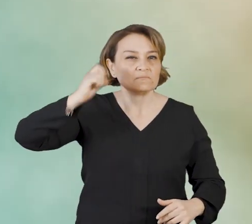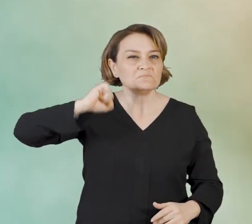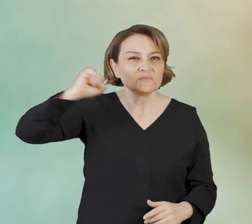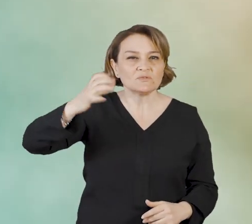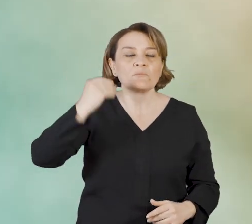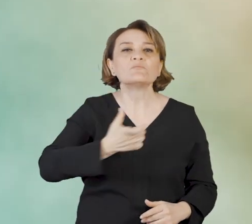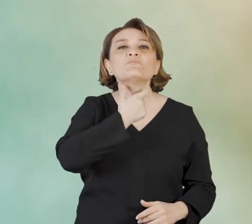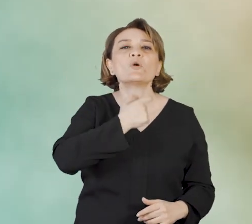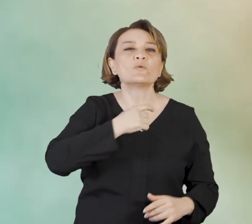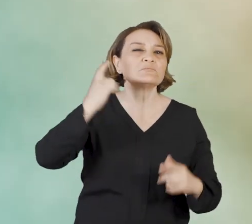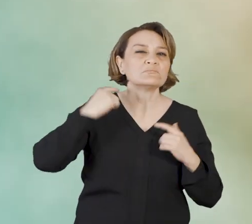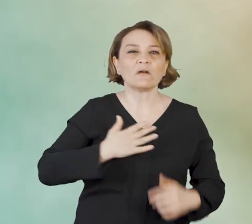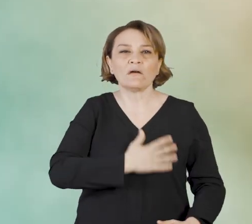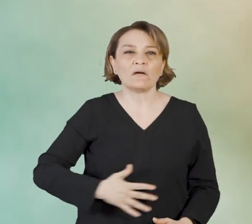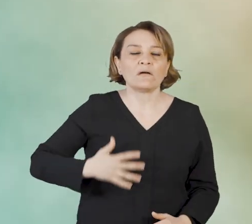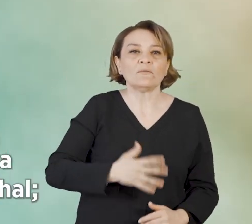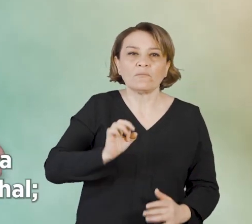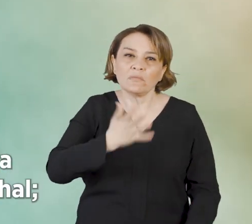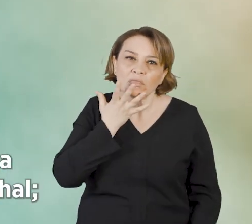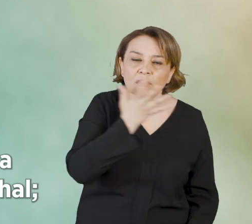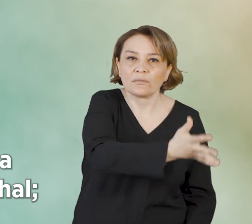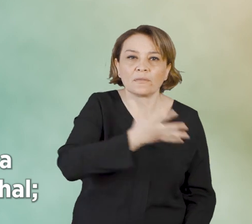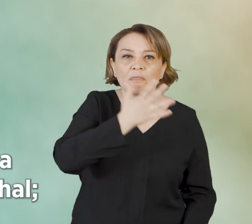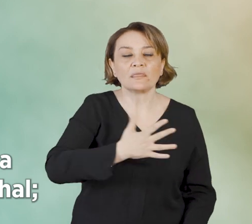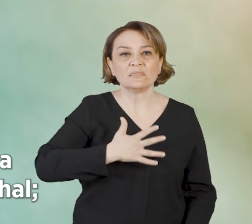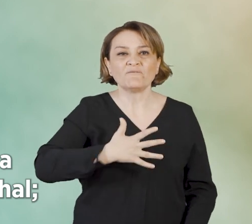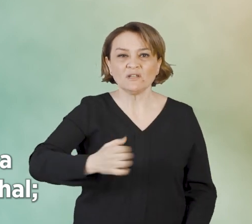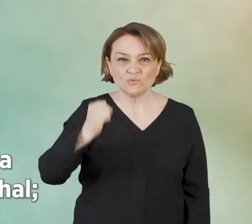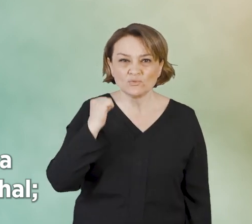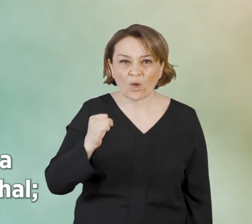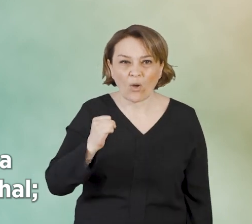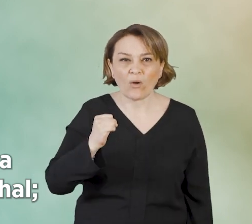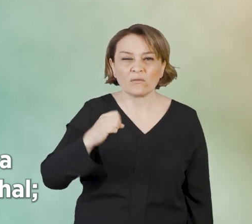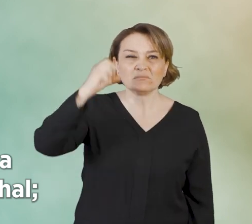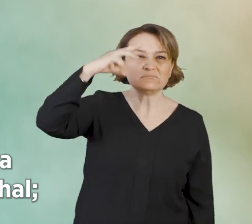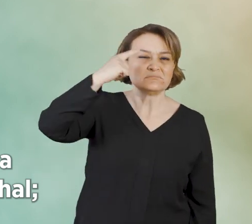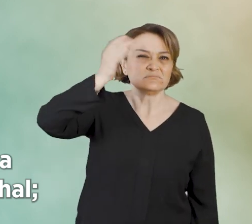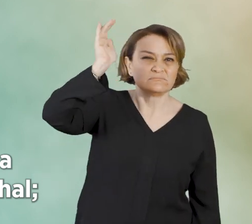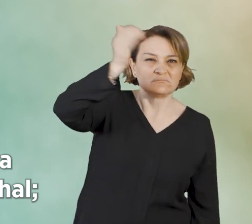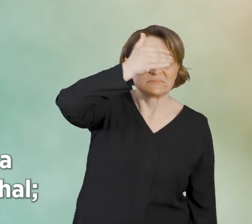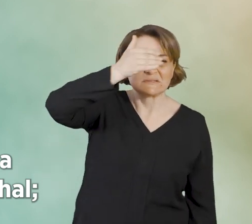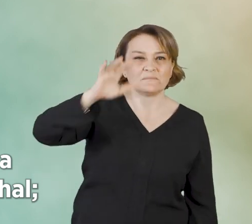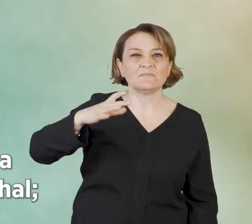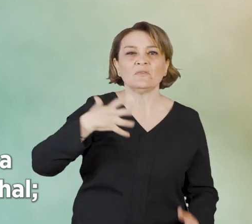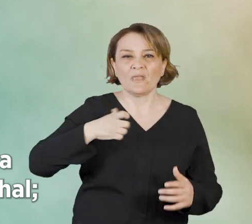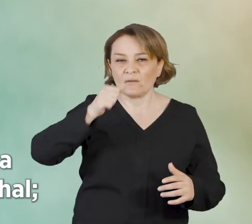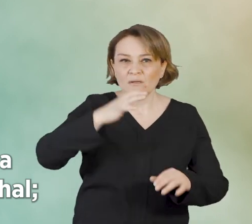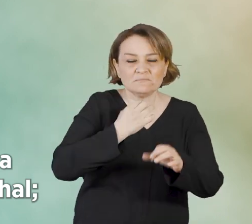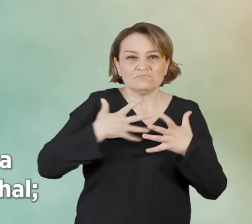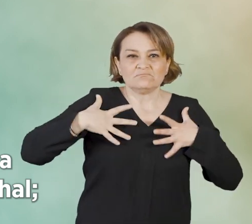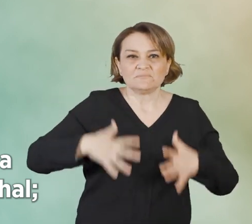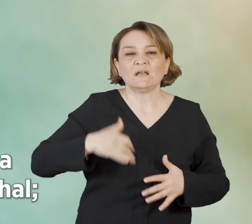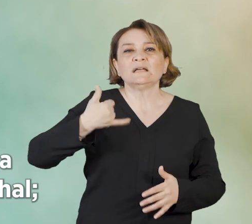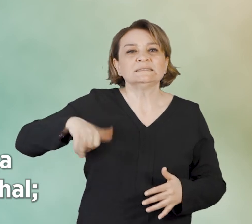şiddetli baş ağrısı, boyun ağrısı veya karın ağrısı, sürekli kusma, nefes almada güçlük, ışığa hassasiyet, ani başlayan deri